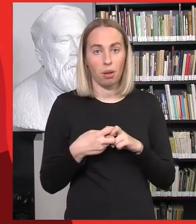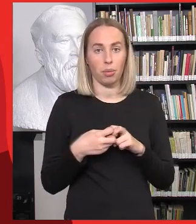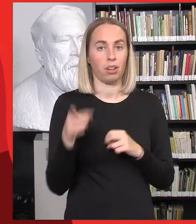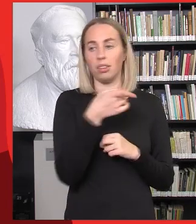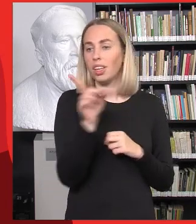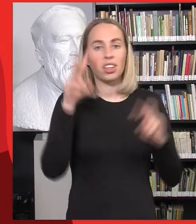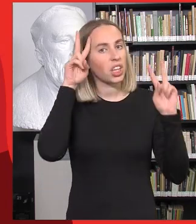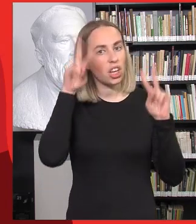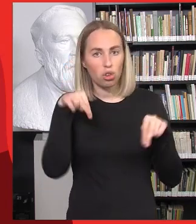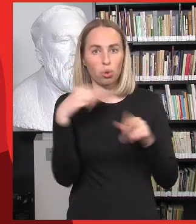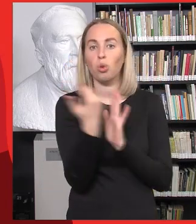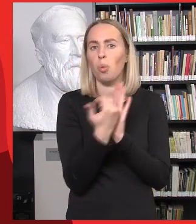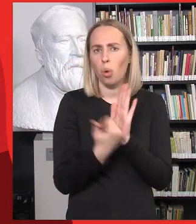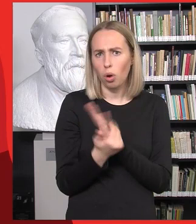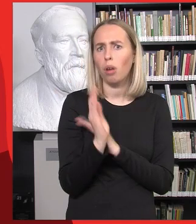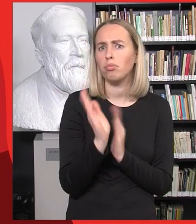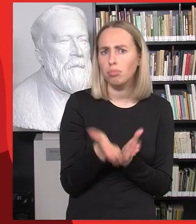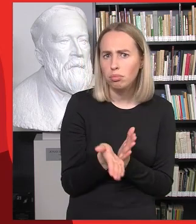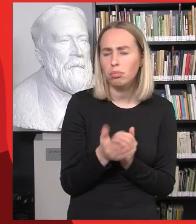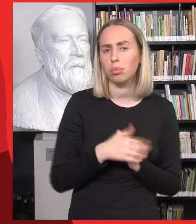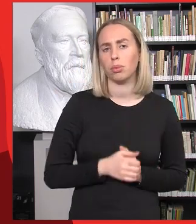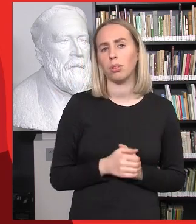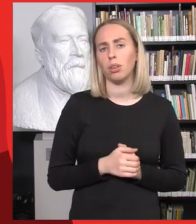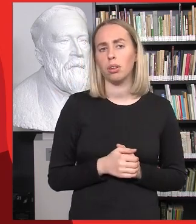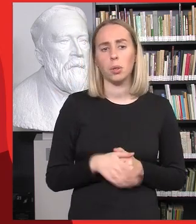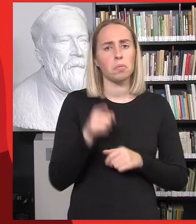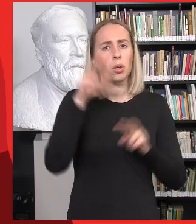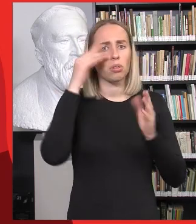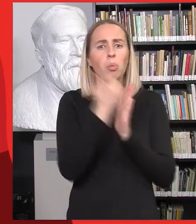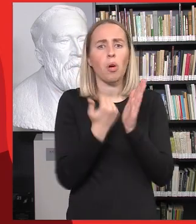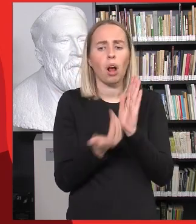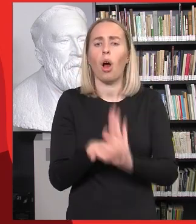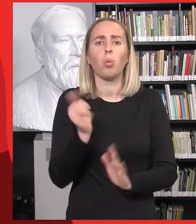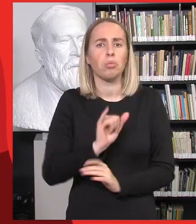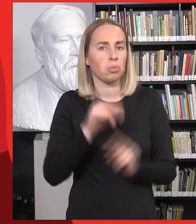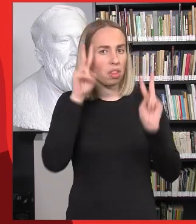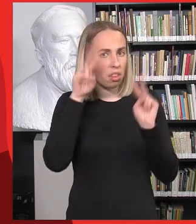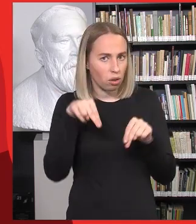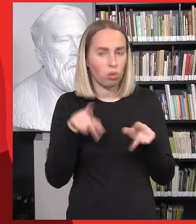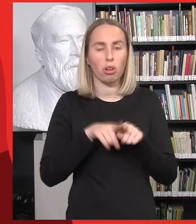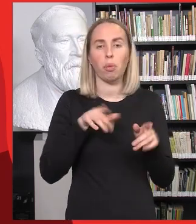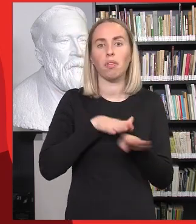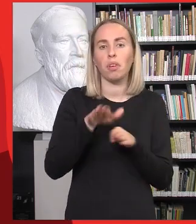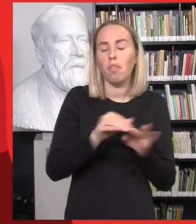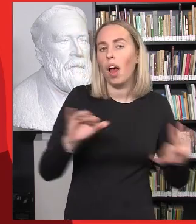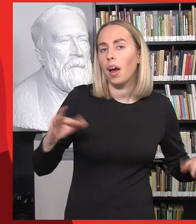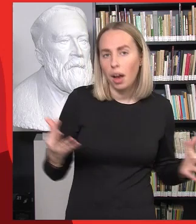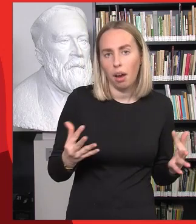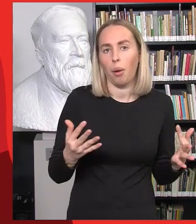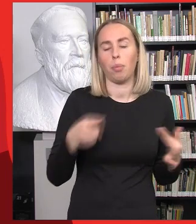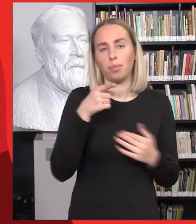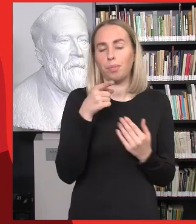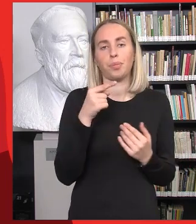apie vykdamas programas ir nežino, kur jas rasti, kaip jos turėtų būti vykdamas ir tai yra ganas